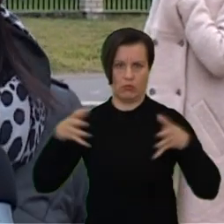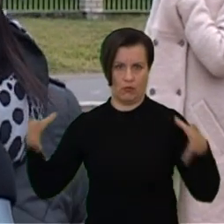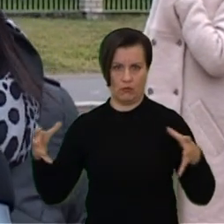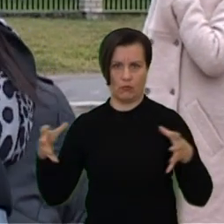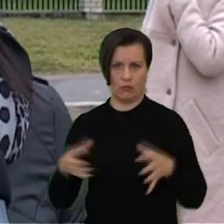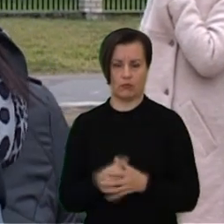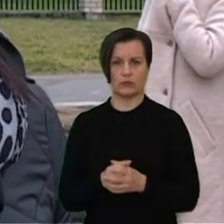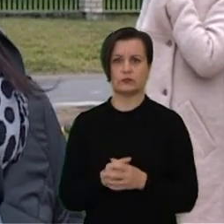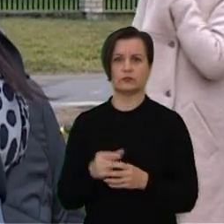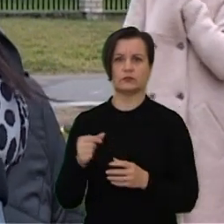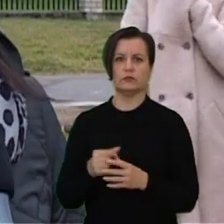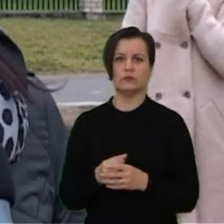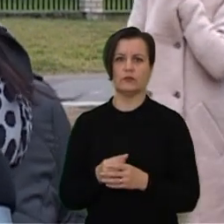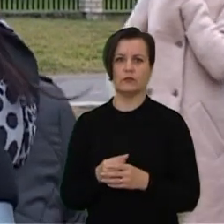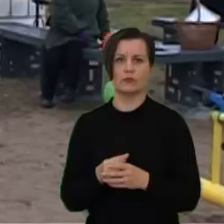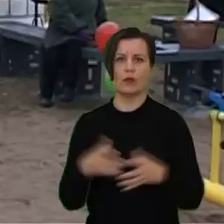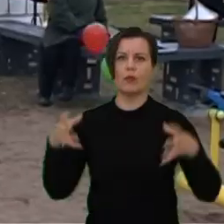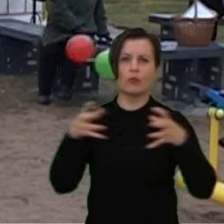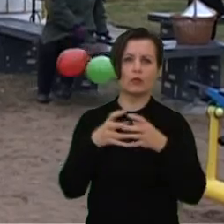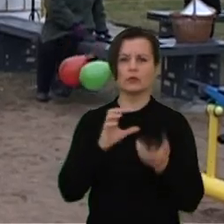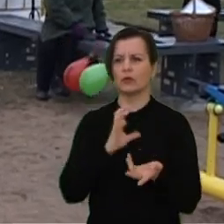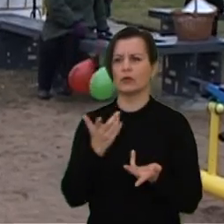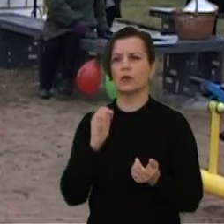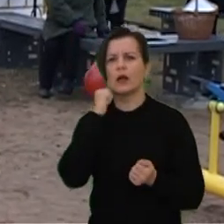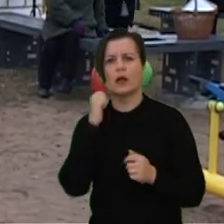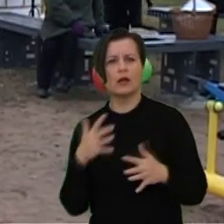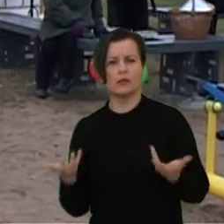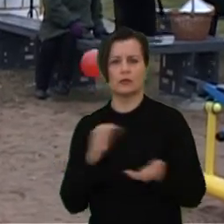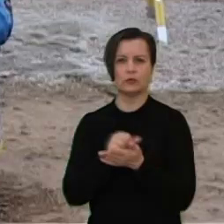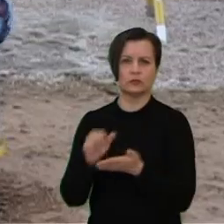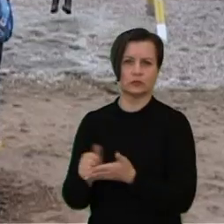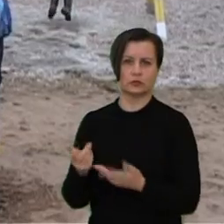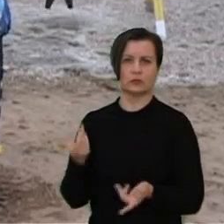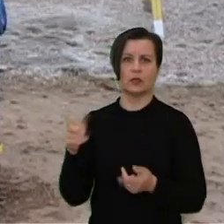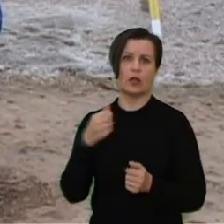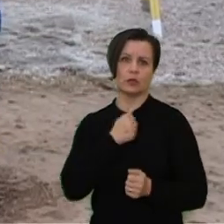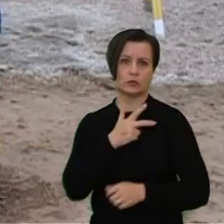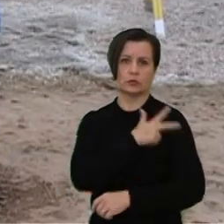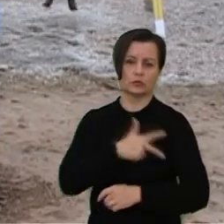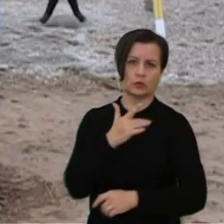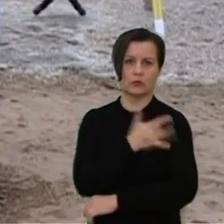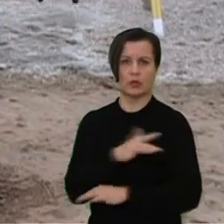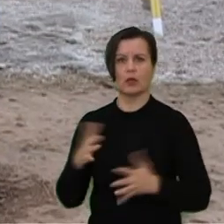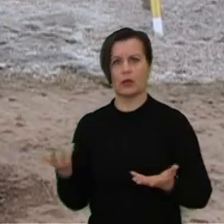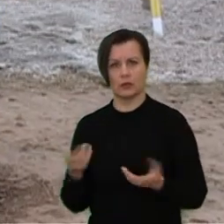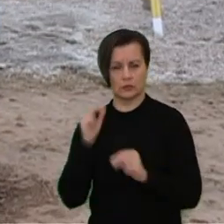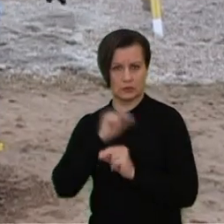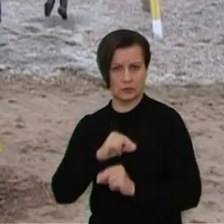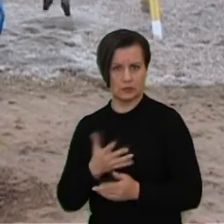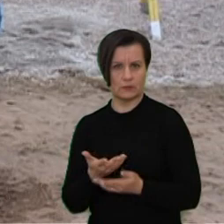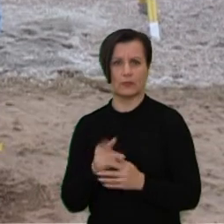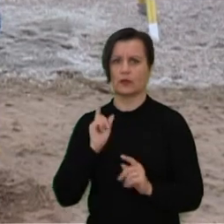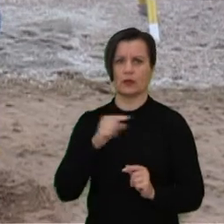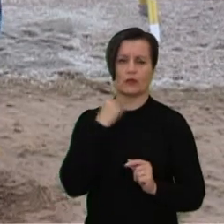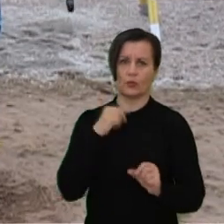yra. Bet ir bendruomenės narių nėra jau tiek mažai. Ko užsima bendruomenė? Daugiau jaunimo turi tarp vyresnių kažkokia socialinės? Šiaip tai su